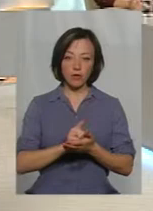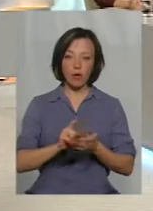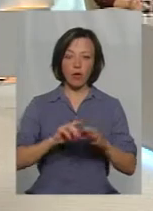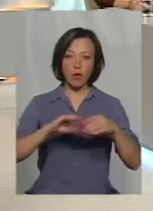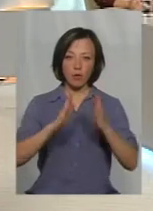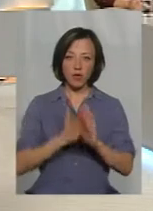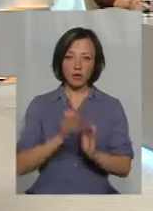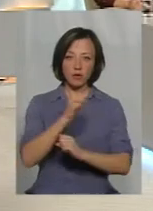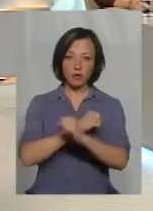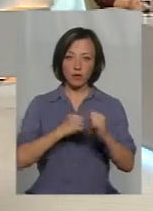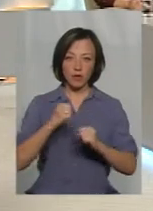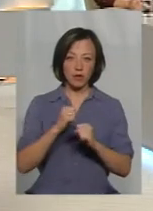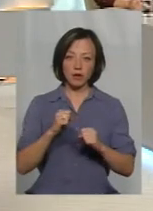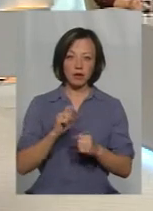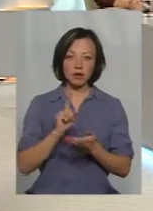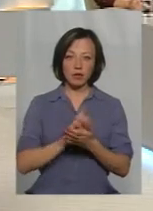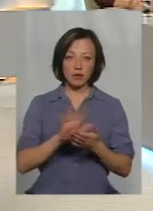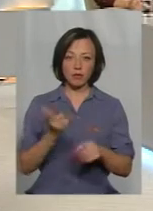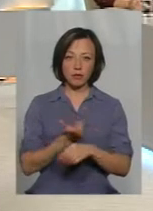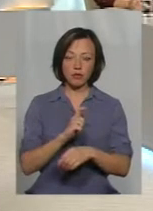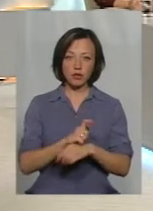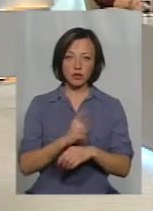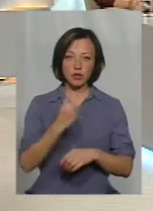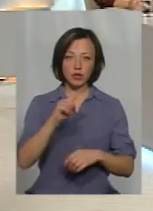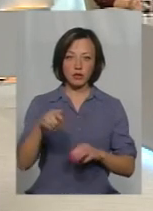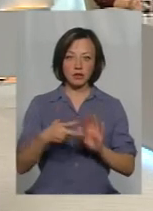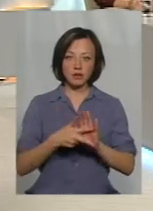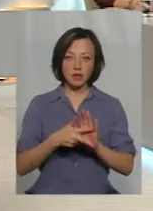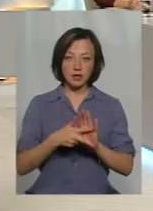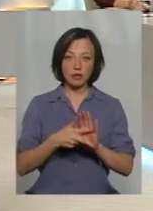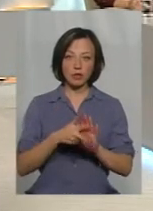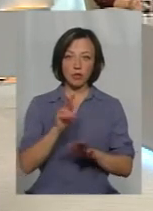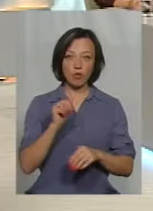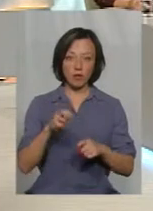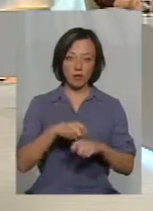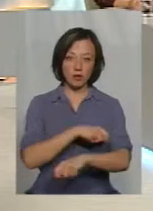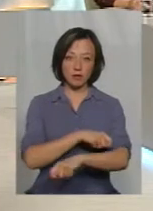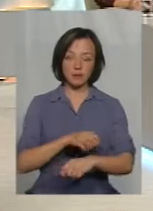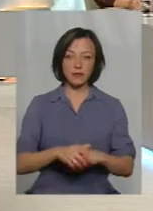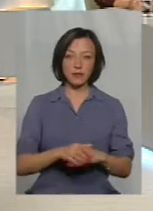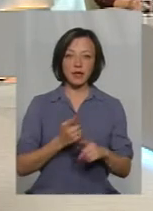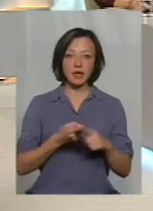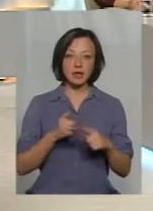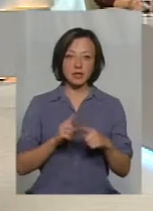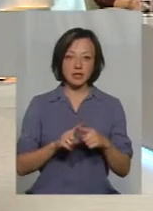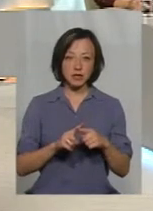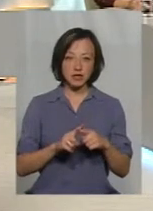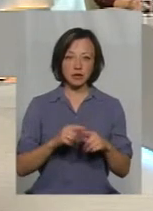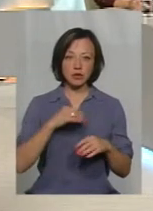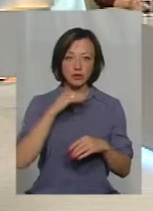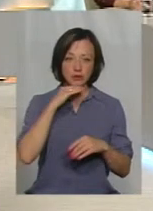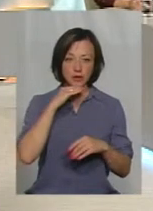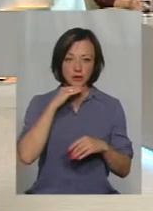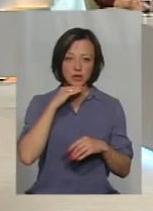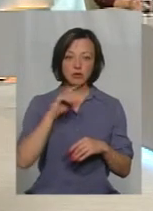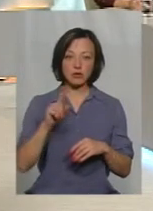двигуна даного автомобіля не має бути більше 1,8 метрів кубічних. Це достатньо для того, щоб людина